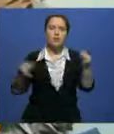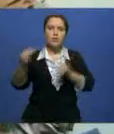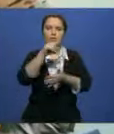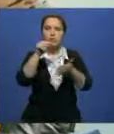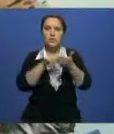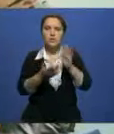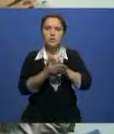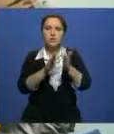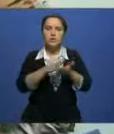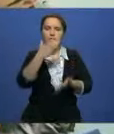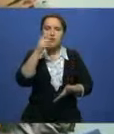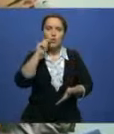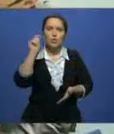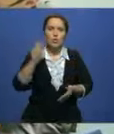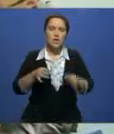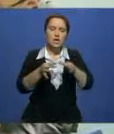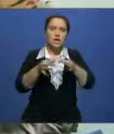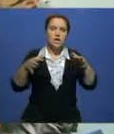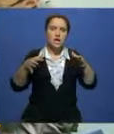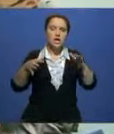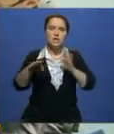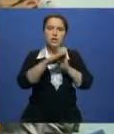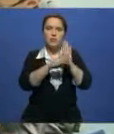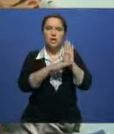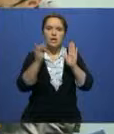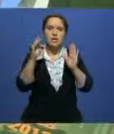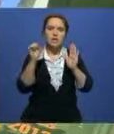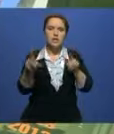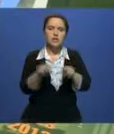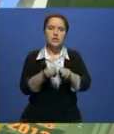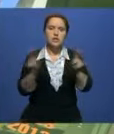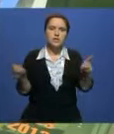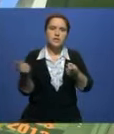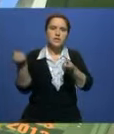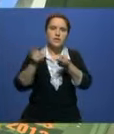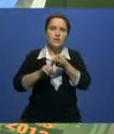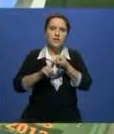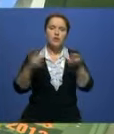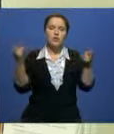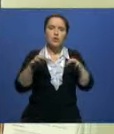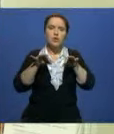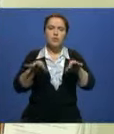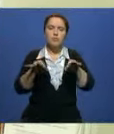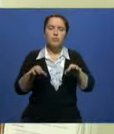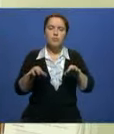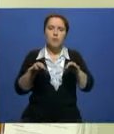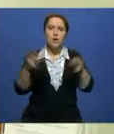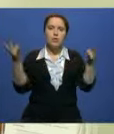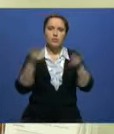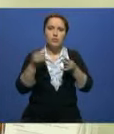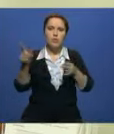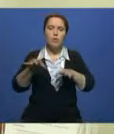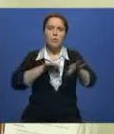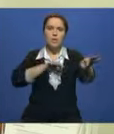Обсуждены вопросы по ситуациям в Афганистане, Украине, ядерная программа Ирана, а также развитие связей и транспортных развязок по проекту